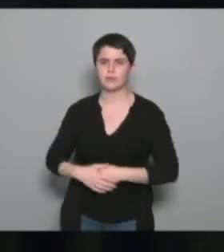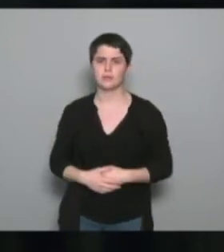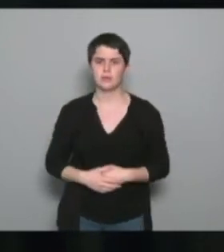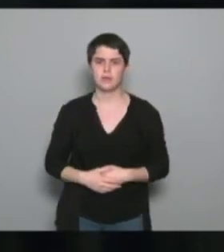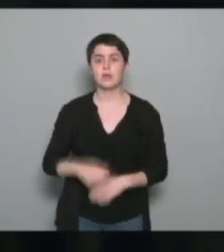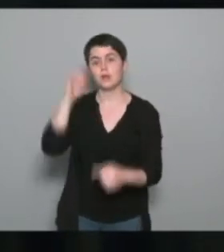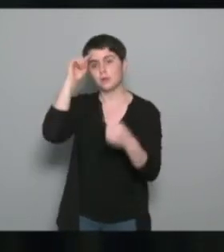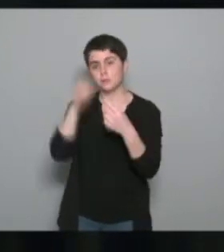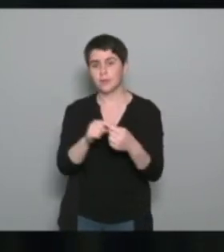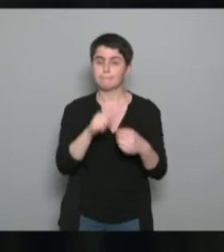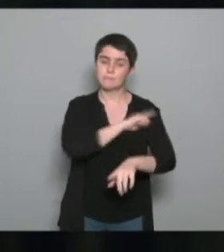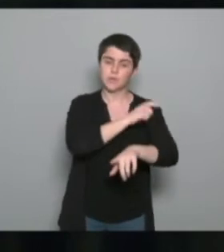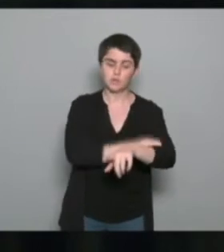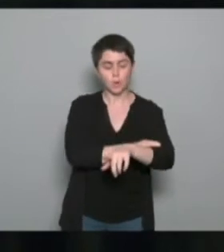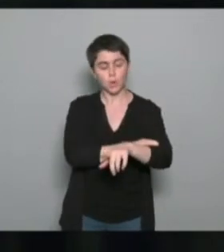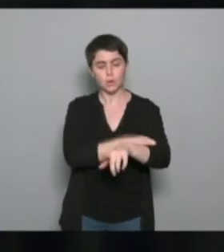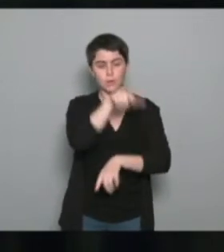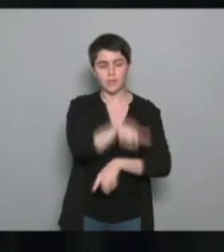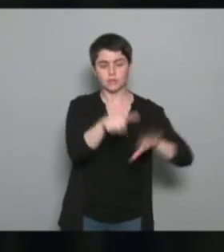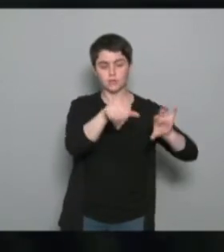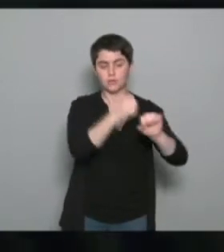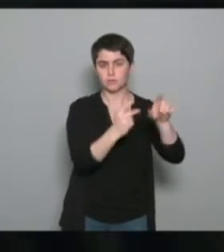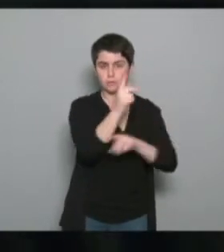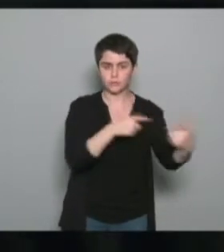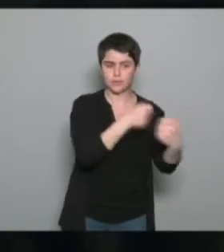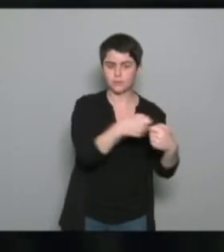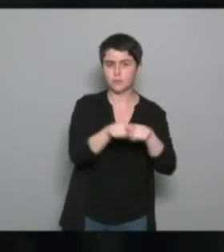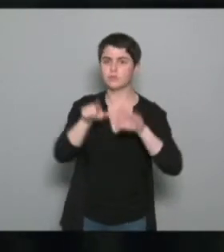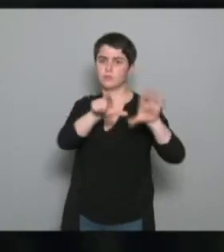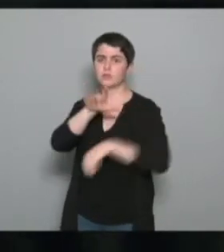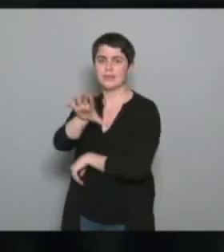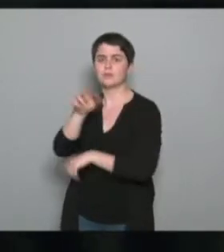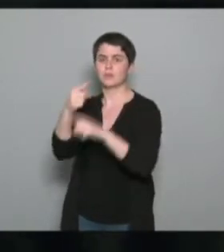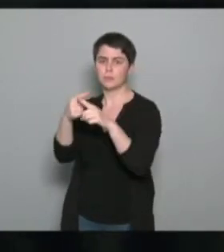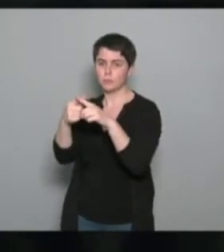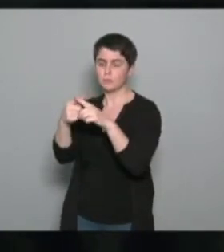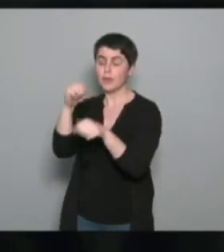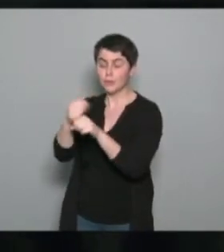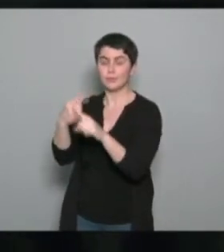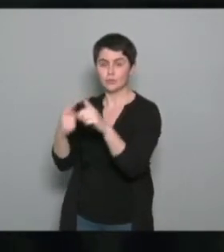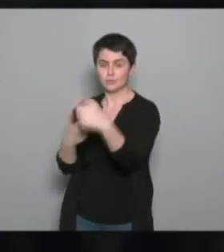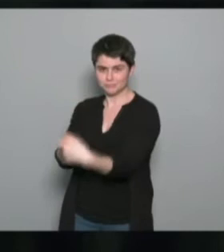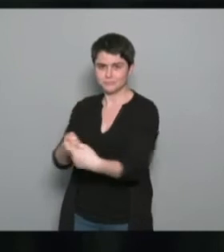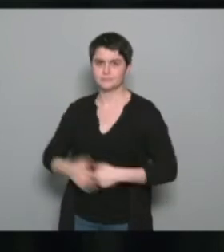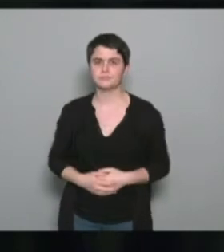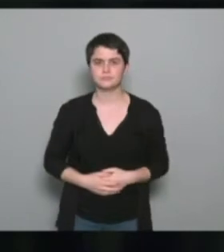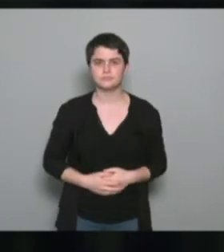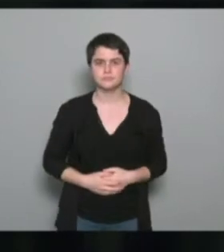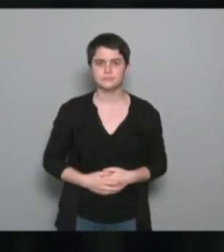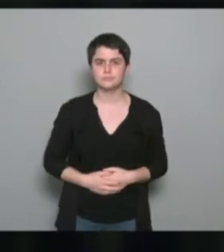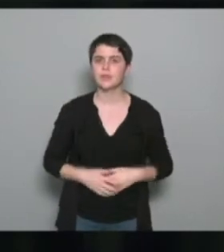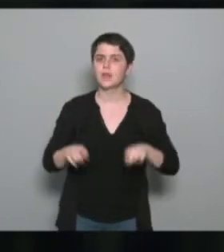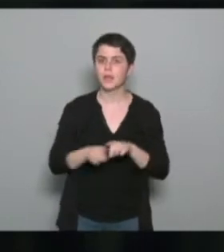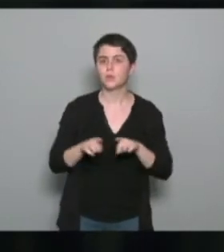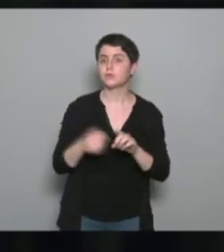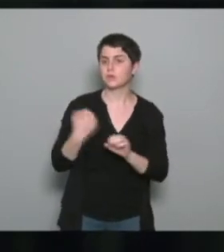senior et sport grand senior. Et enfin, le dernier volet de formation qu'on avait mis en place sur ces temps-là, c'était le travail en partenariat